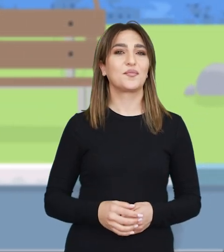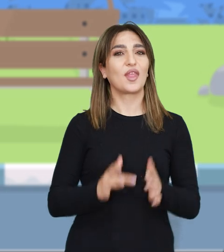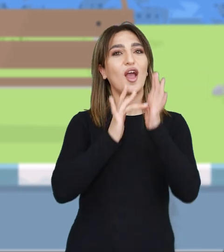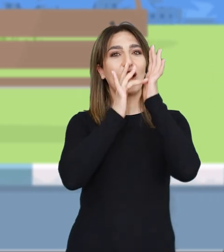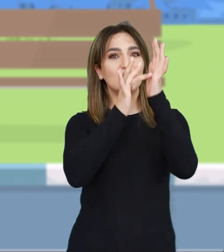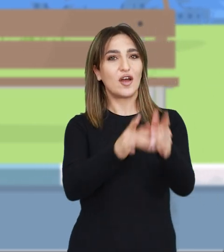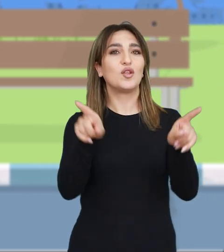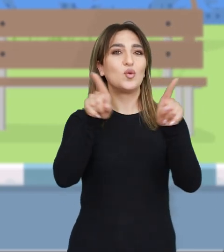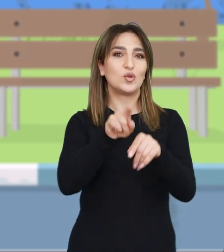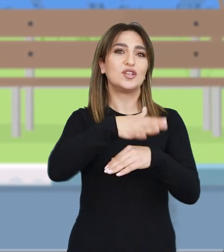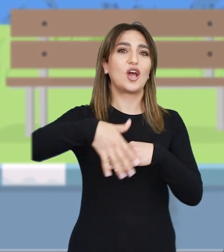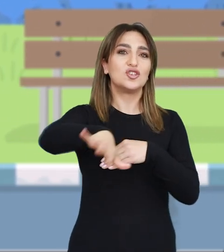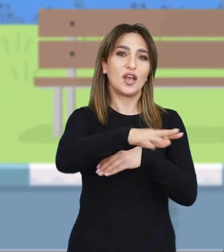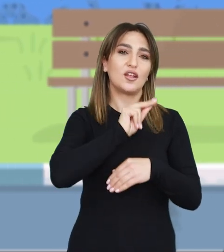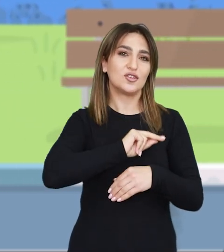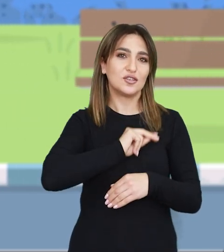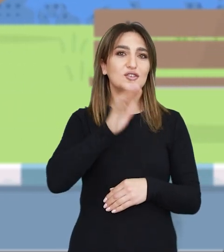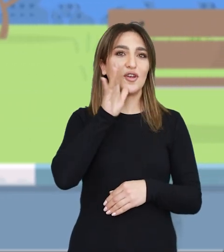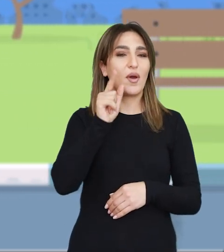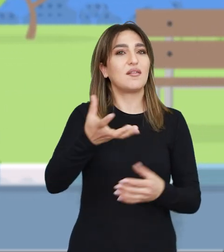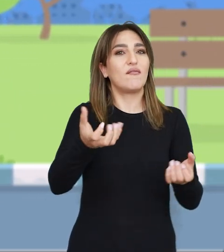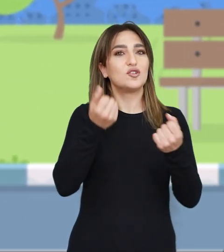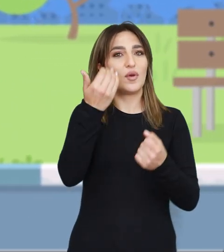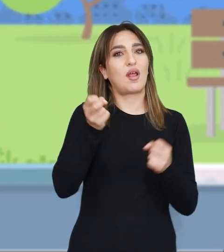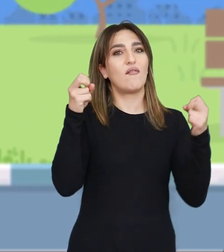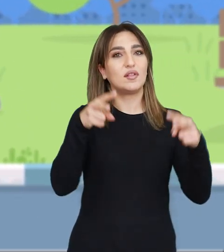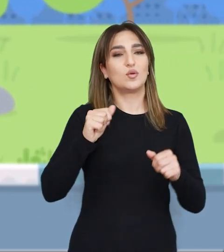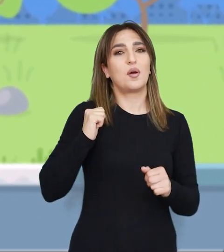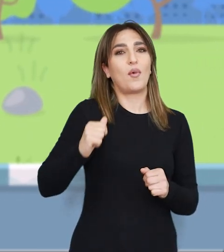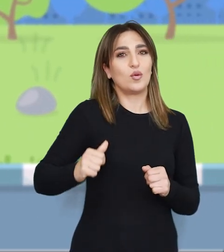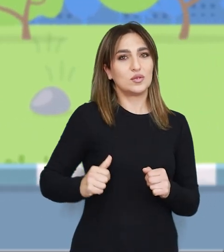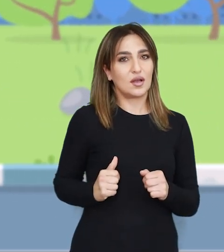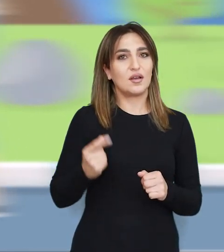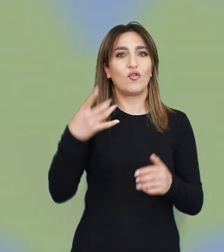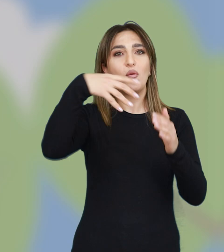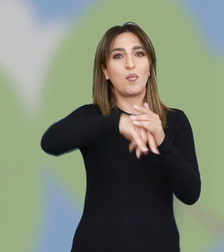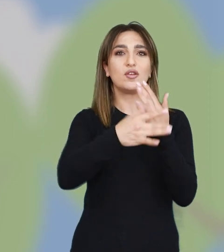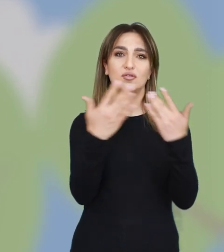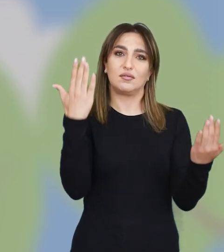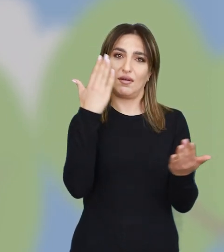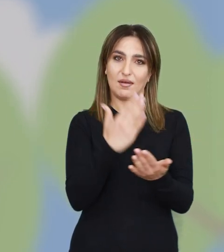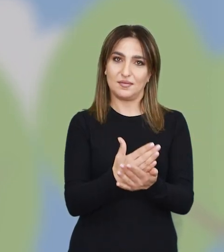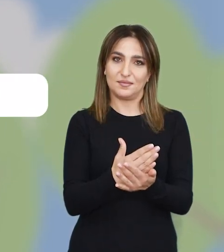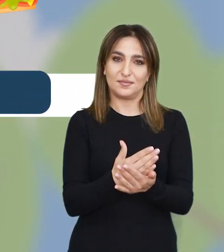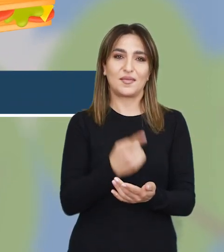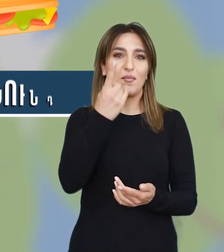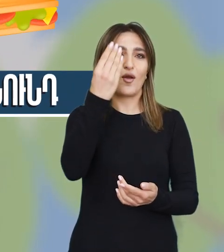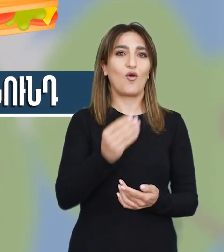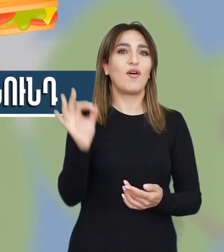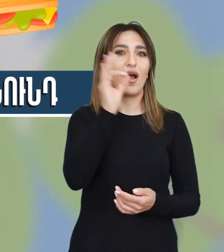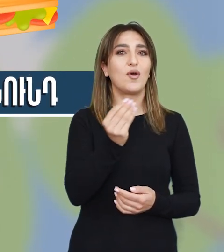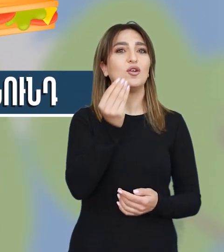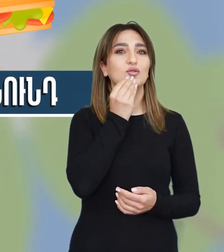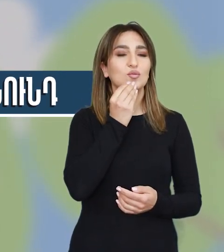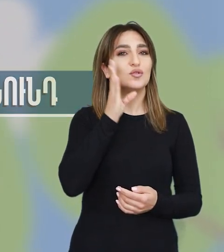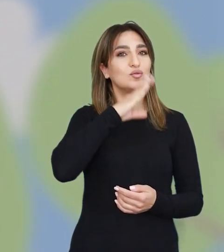Արշավների և նույնիսկ դաշտային աշխատանքների ժամանակ նա վերցնում է իր անվտանգության բարյուսակը, որի մեջ արկա է։ Մեկորվը համար